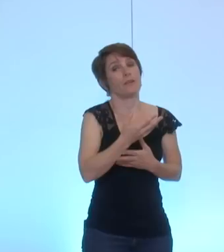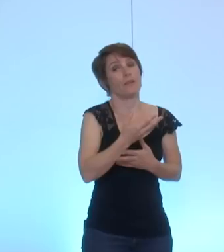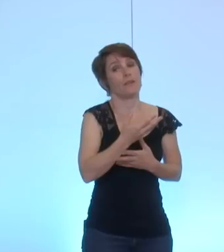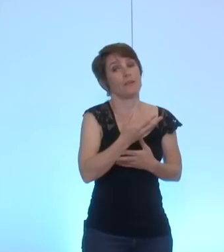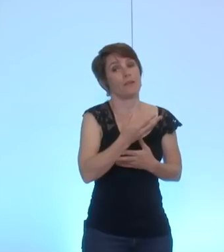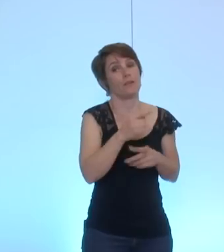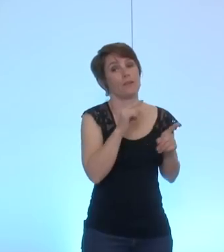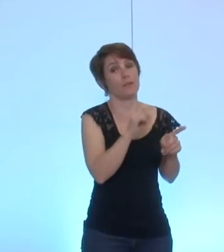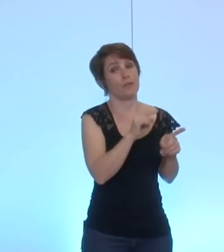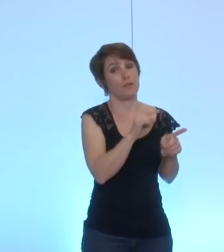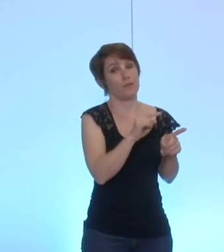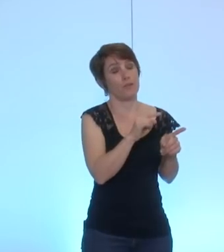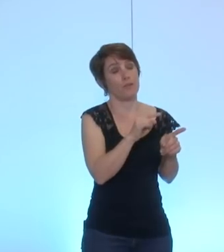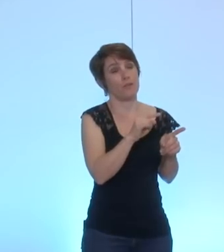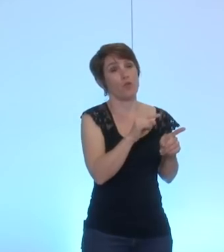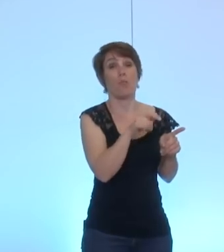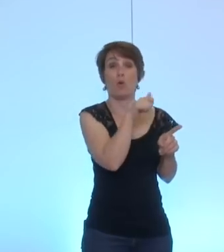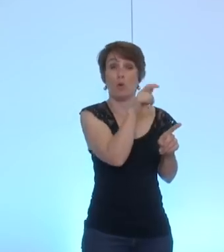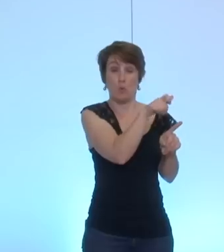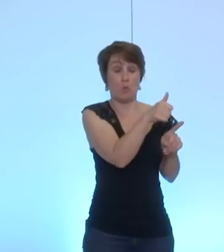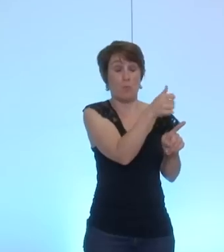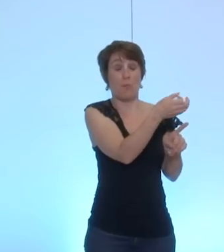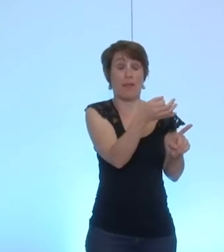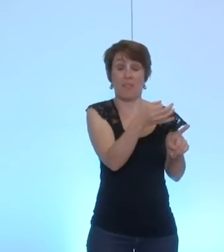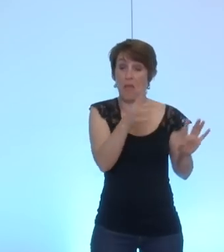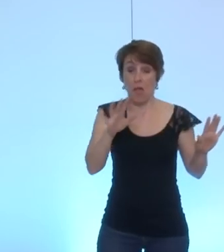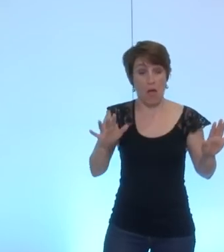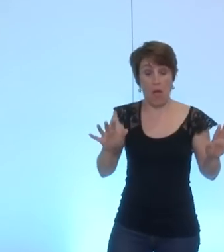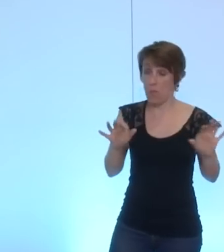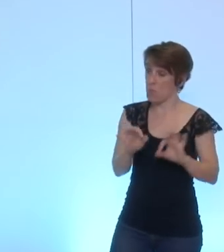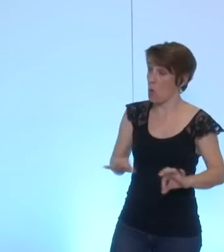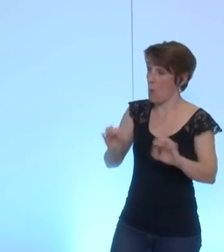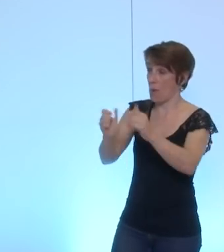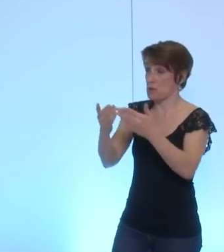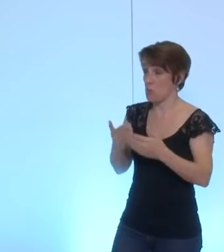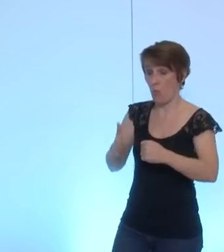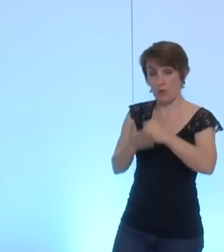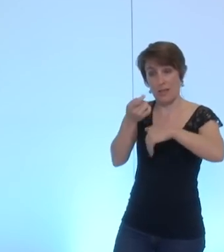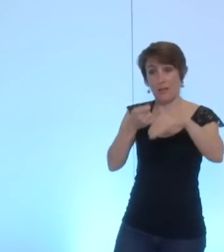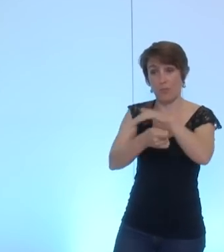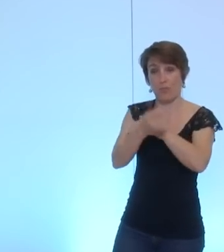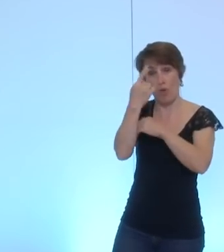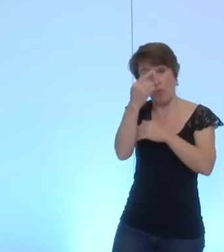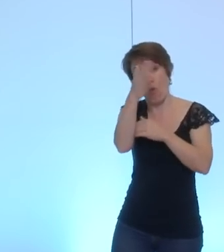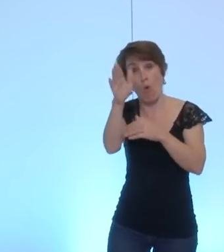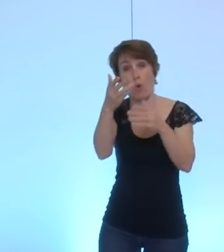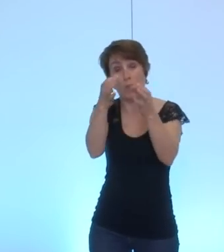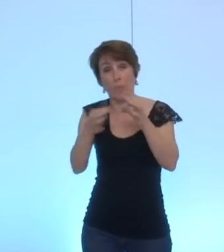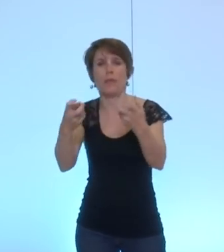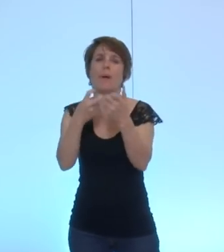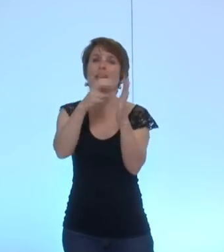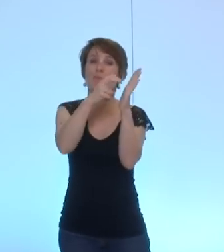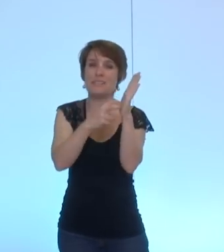saisi d'une demande concernant d'autres conflits dans cette région du Moyen-Orient je veux parler de l'Irak et de la Syrie